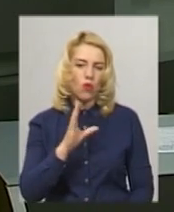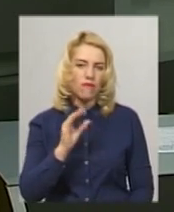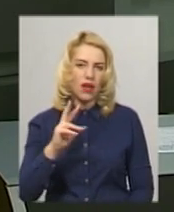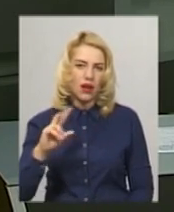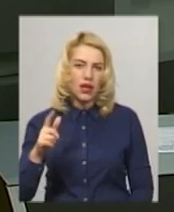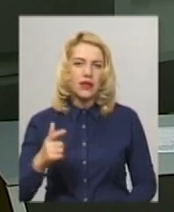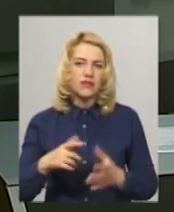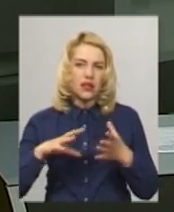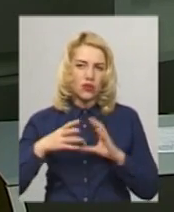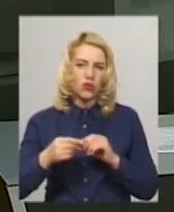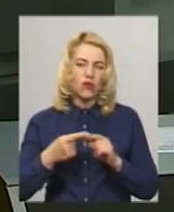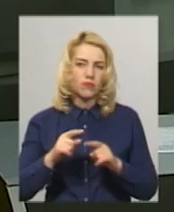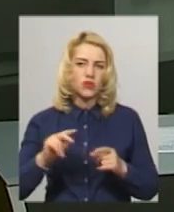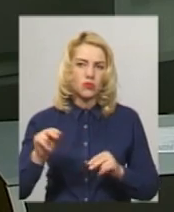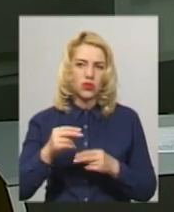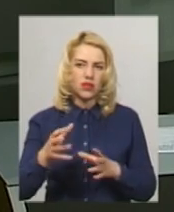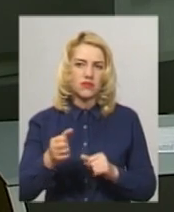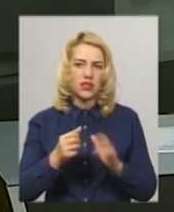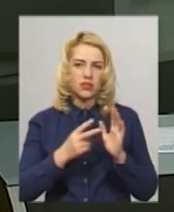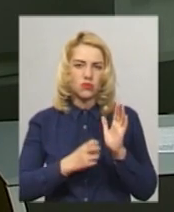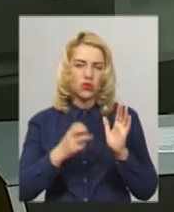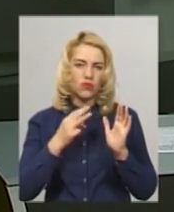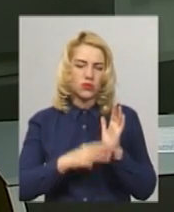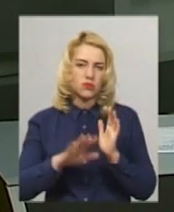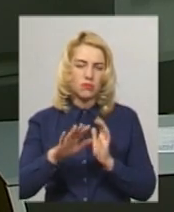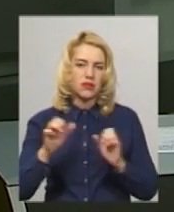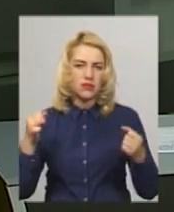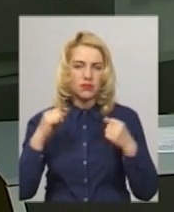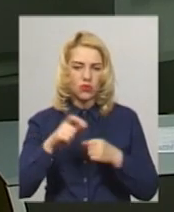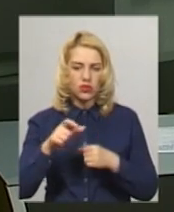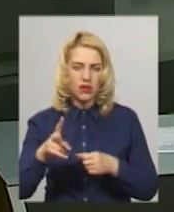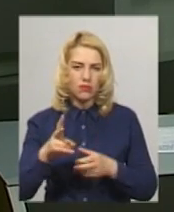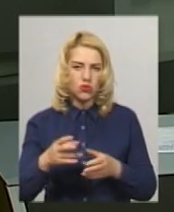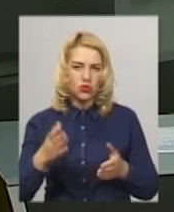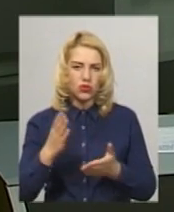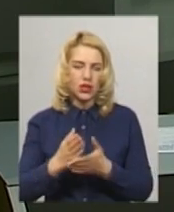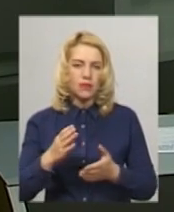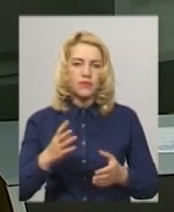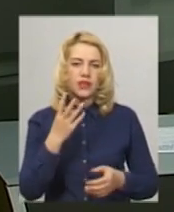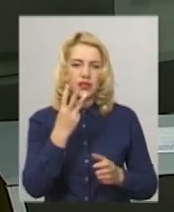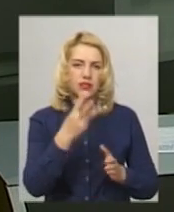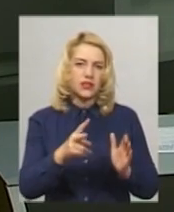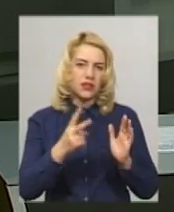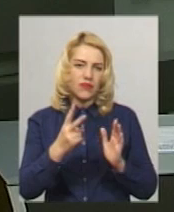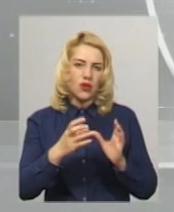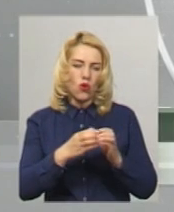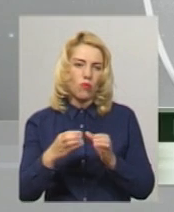Всього у чемпіонаті взяло участь 685 спортсменів, що склали 32 команди з України.